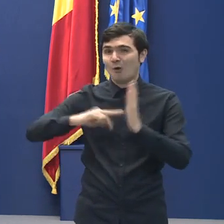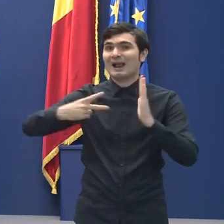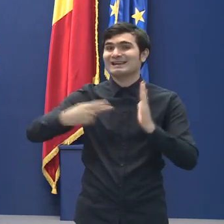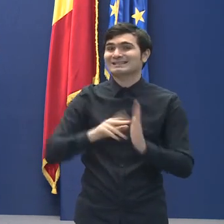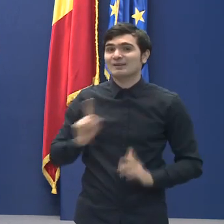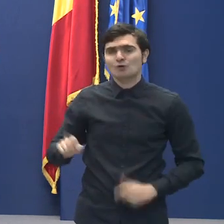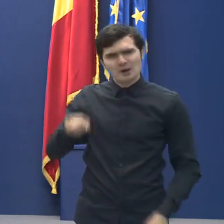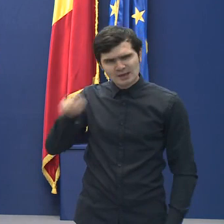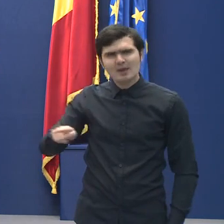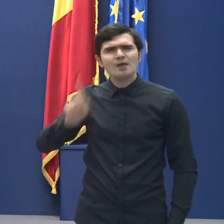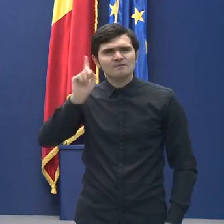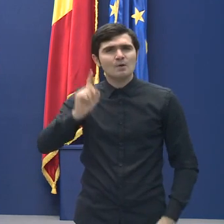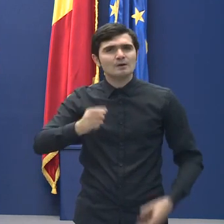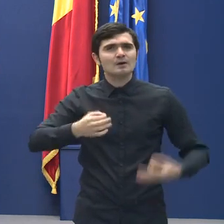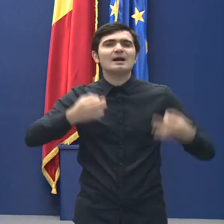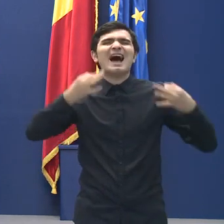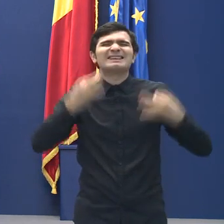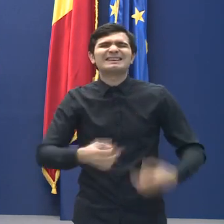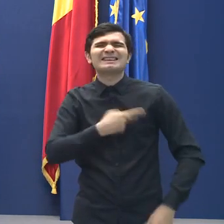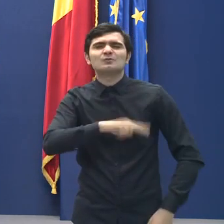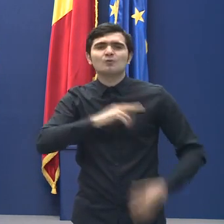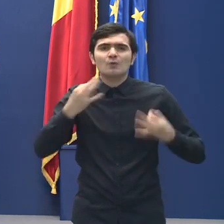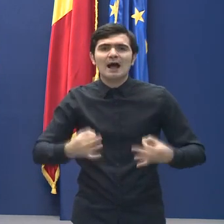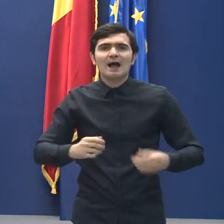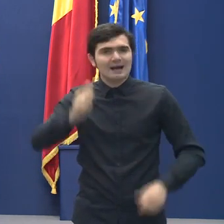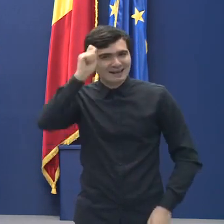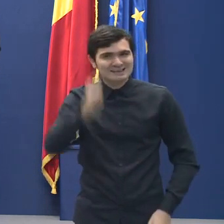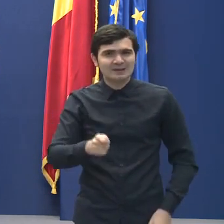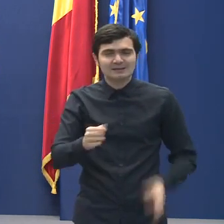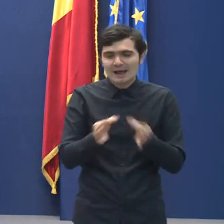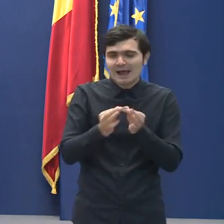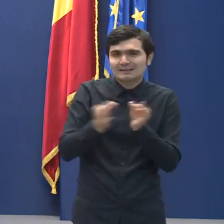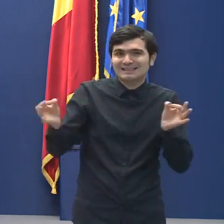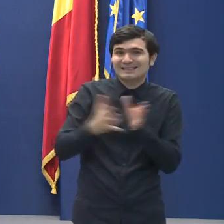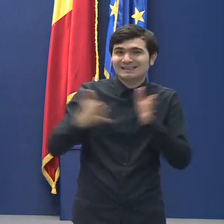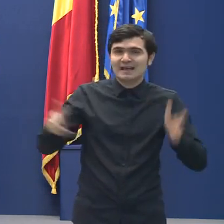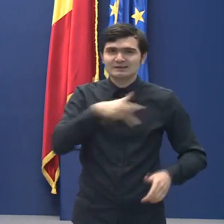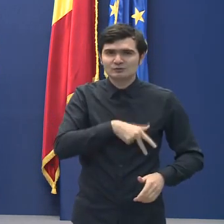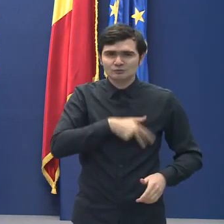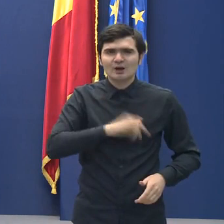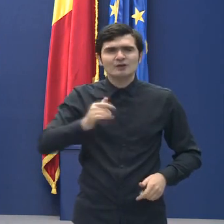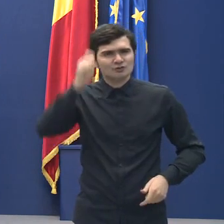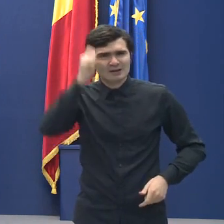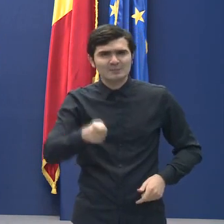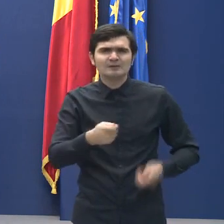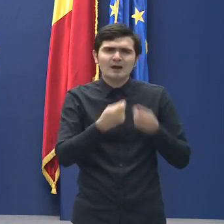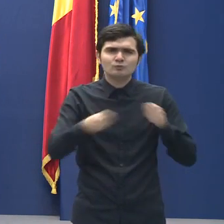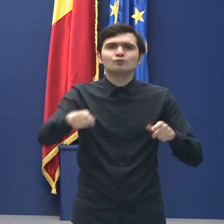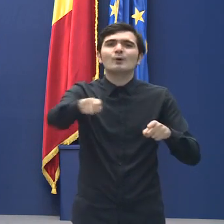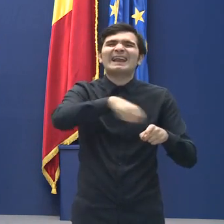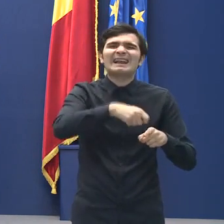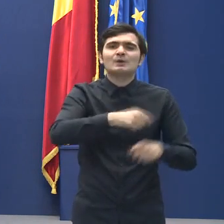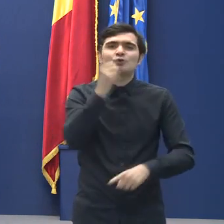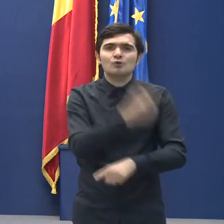asigura respectarea distanței sociale, și a reglementărilor prevăzute în ordonanțele militare pe